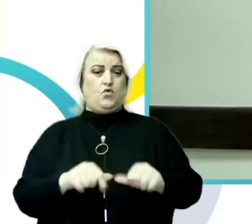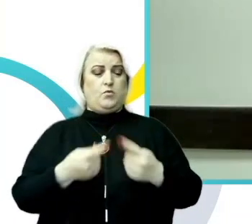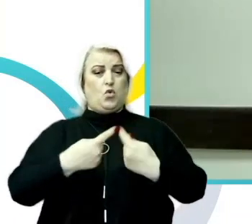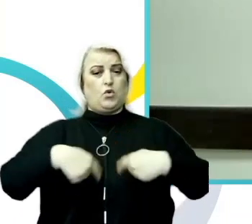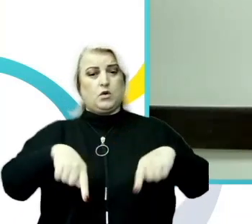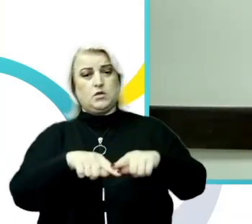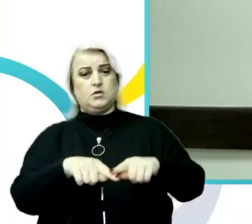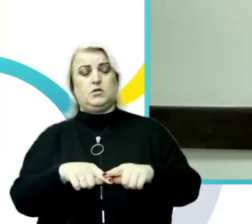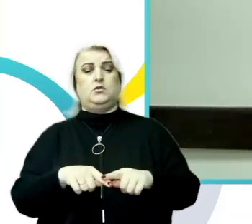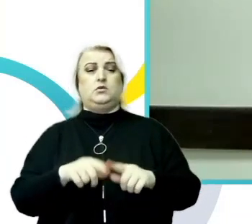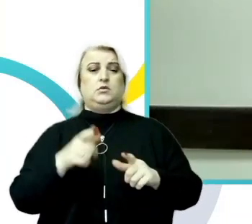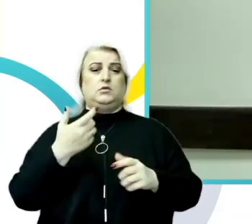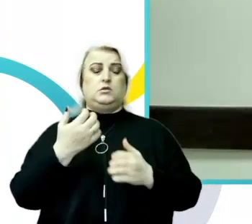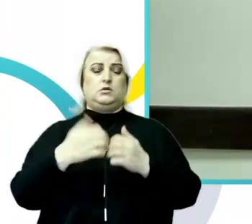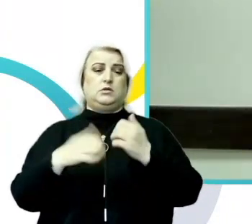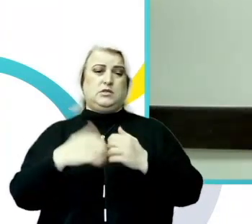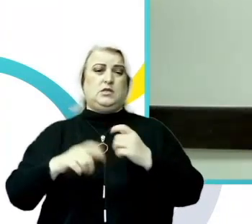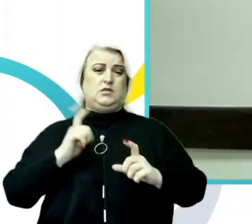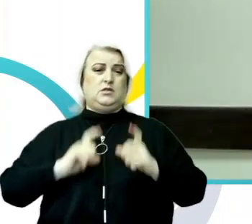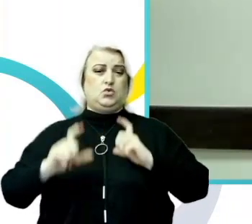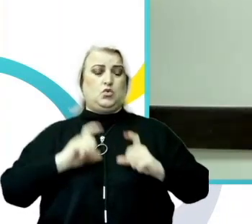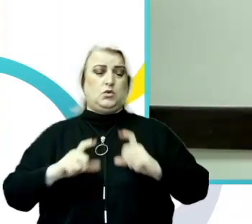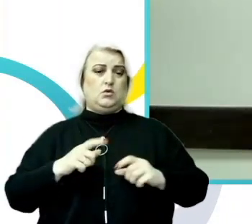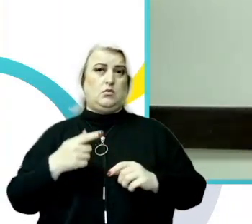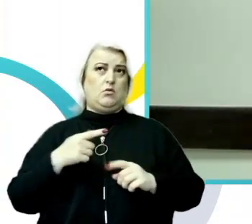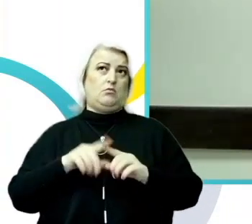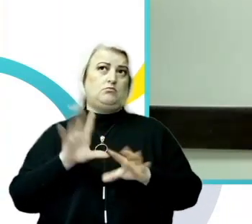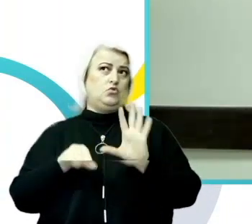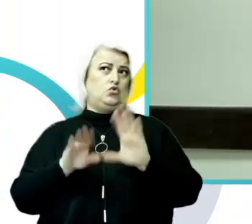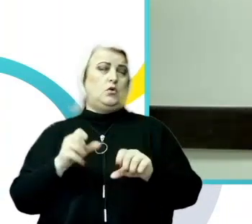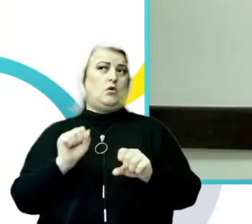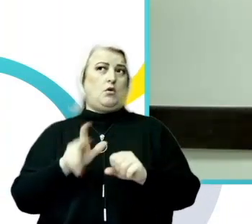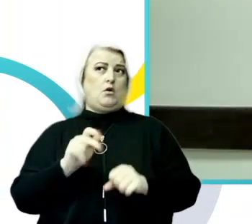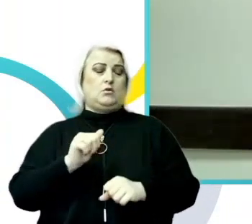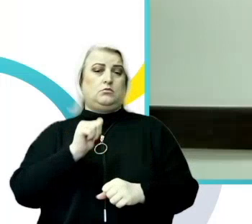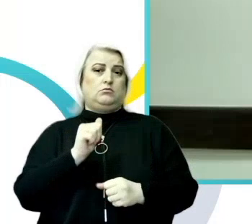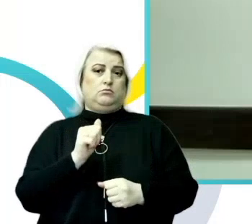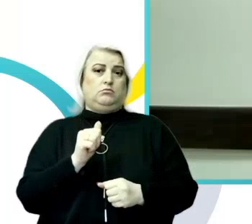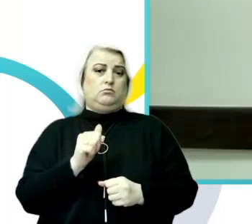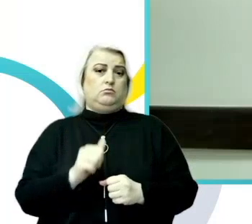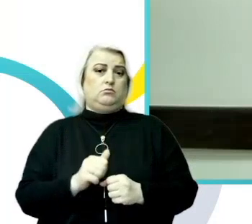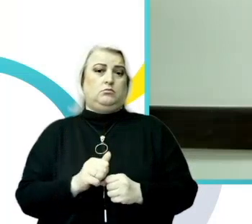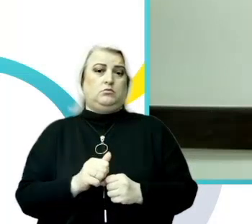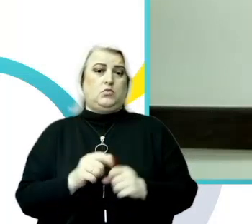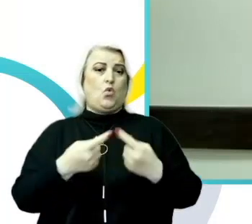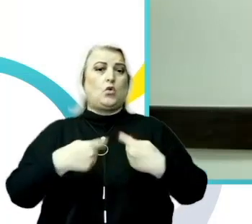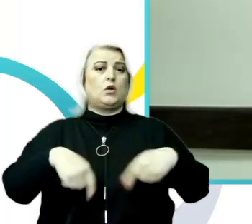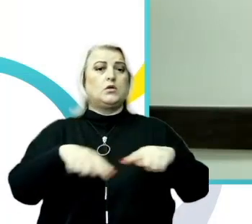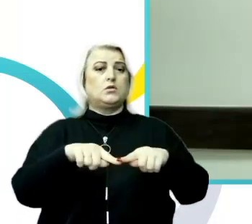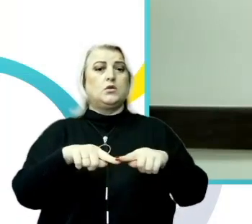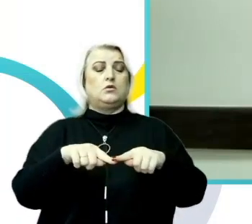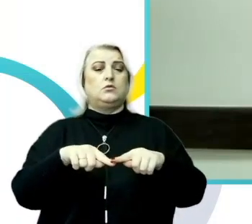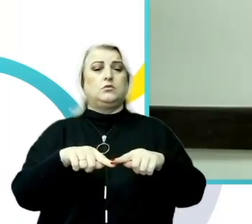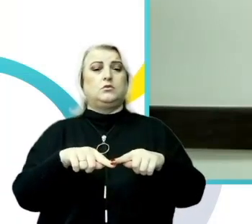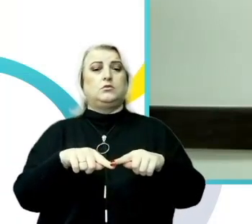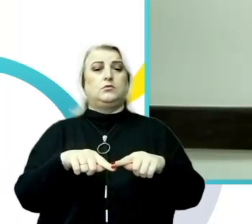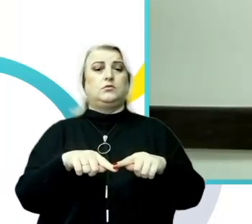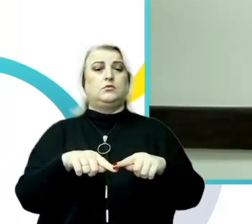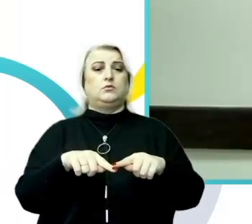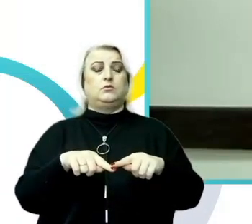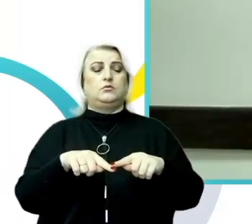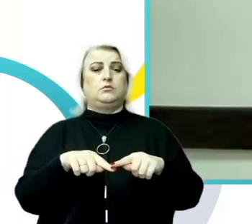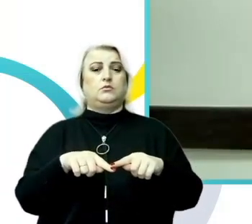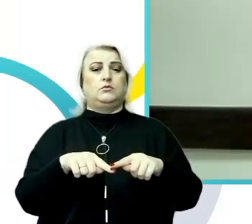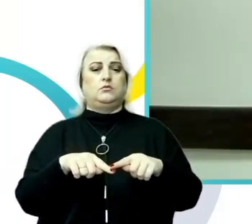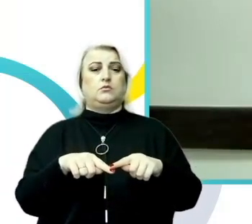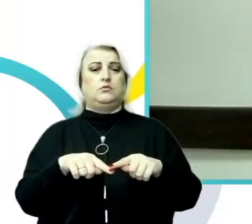a elevii și studenților, ele fiind ca și confidenți și persoane sau organizații resurse în